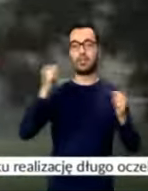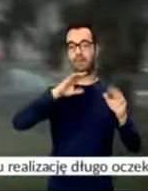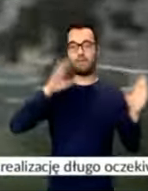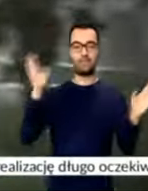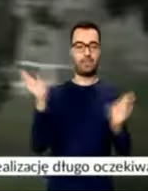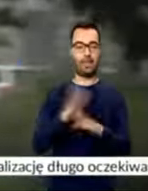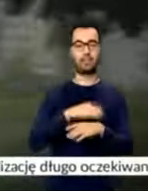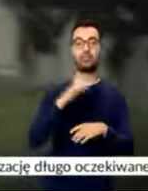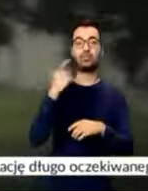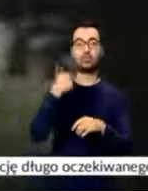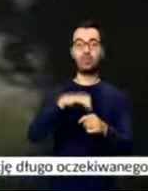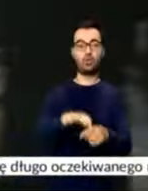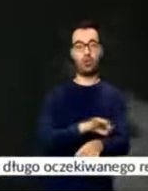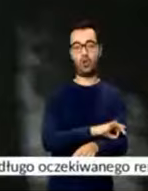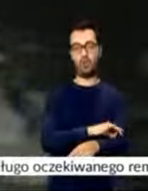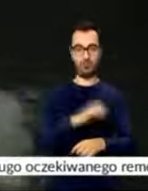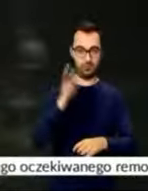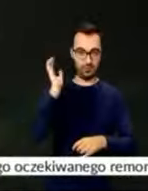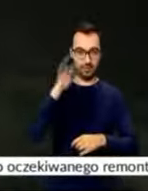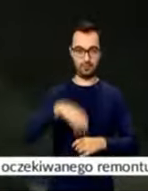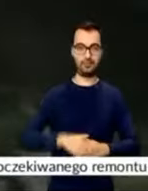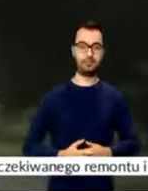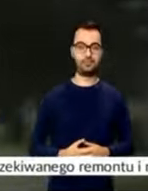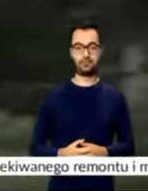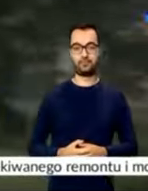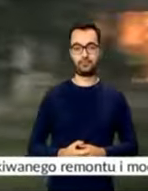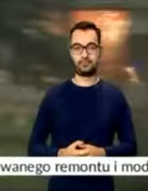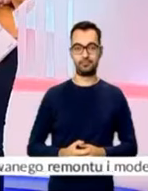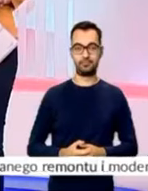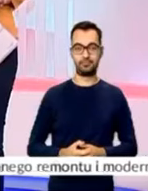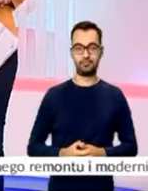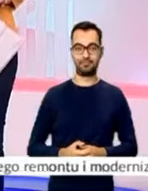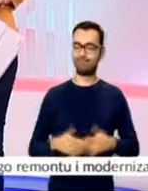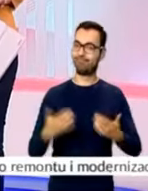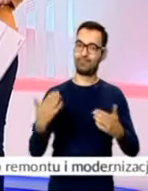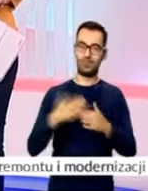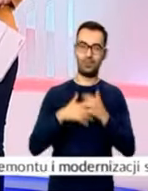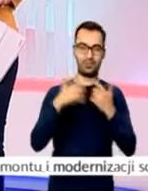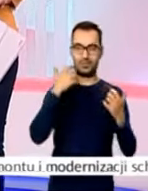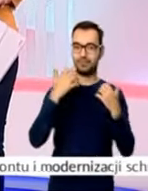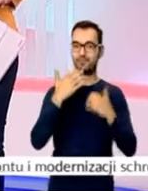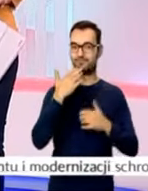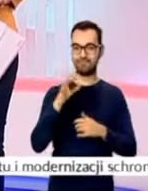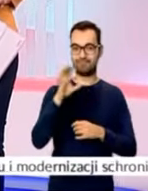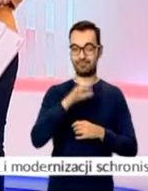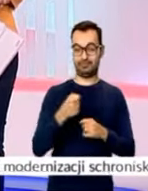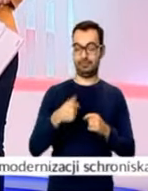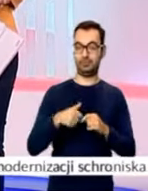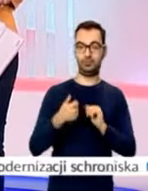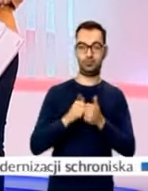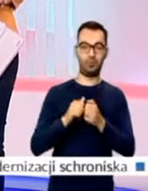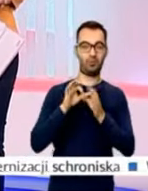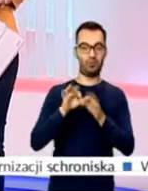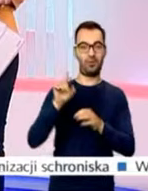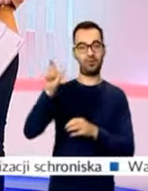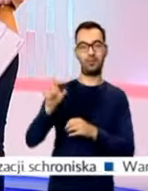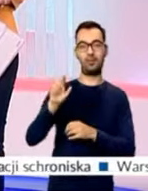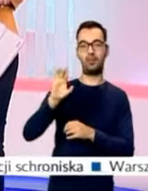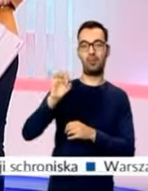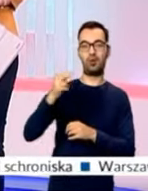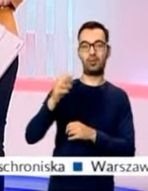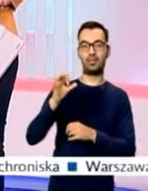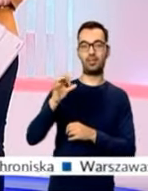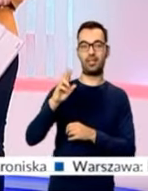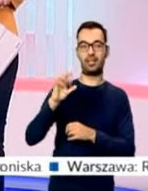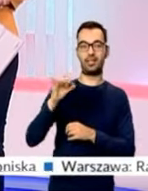wiatr nawet do 100 km na godzinę. I to wszystko u nas. Za chwilę Sport i Bogdan Saturnus. Ja życzę